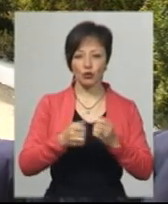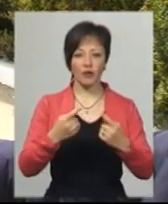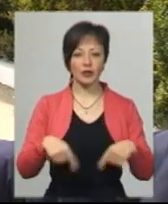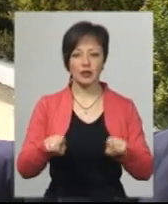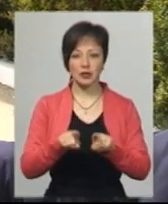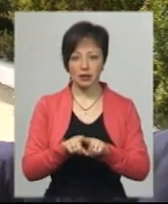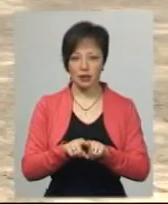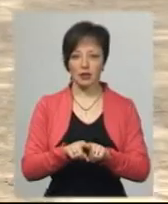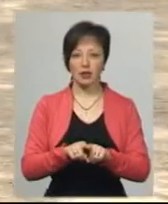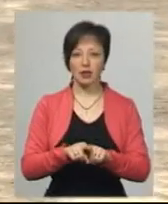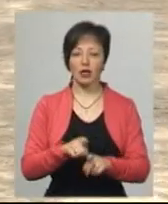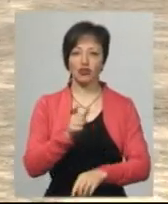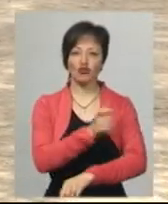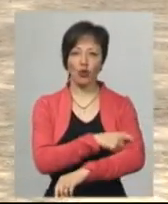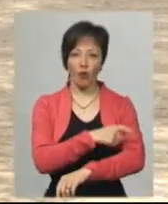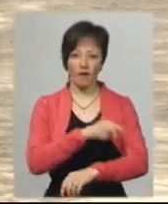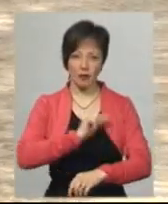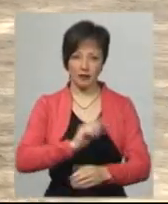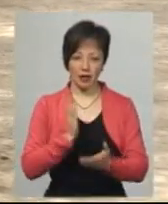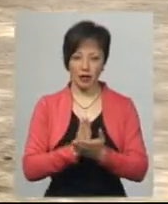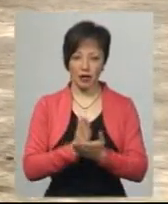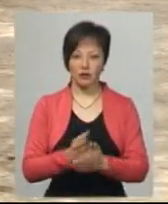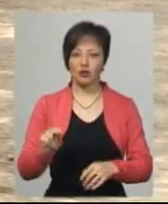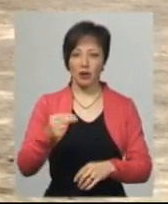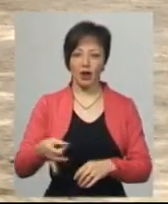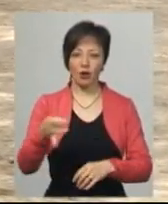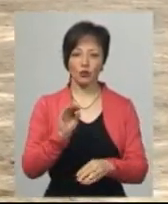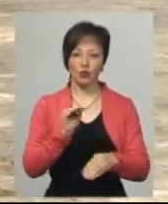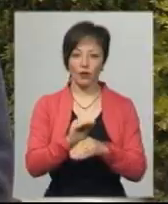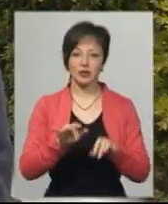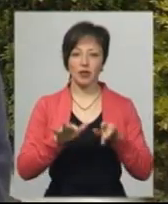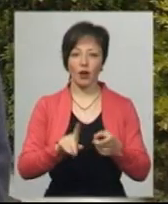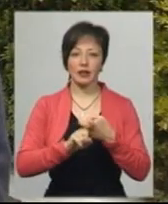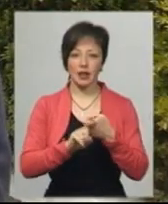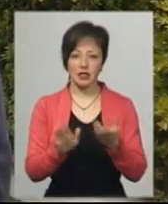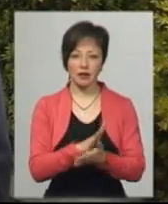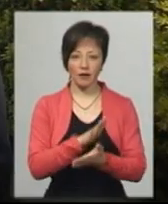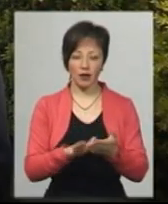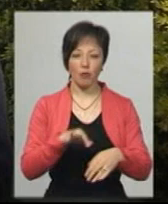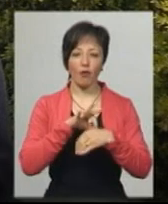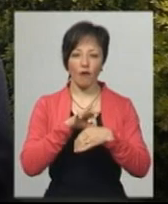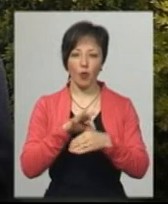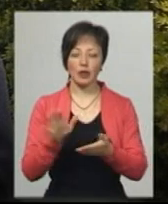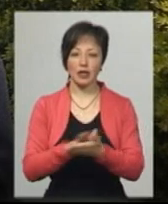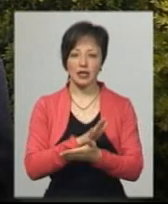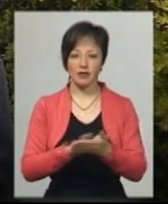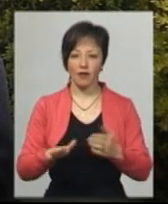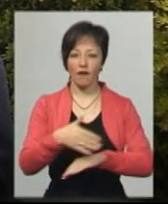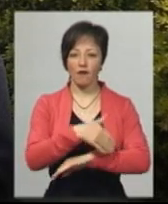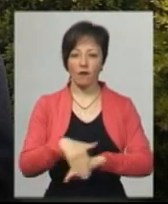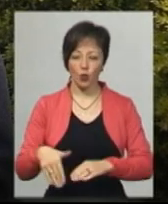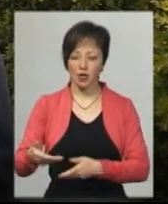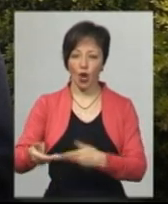працює черговий персонал. У Чеморівцях та в районі проводять додаткові заходи дезінфекції. Проводимо дезінфекцію вулиць,